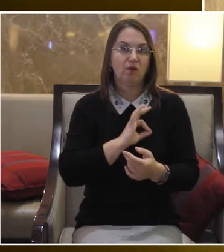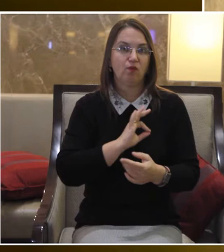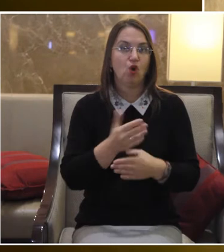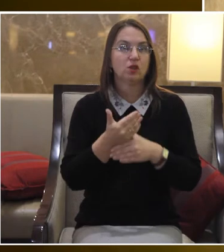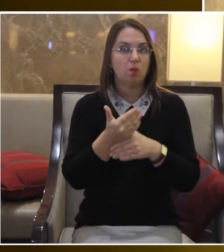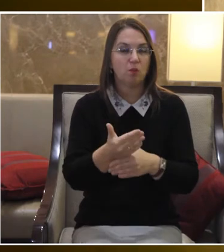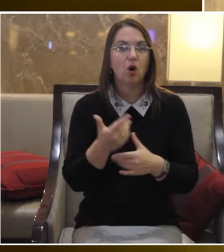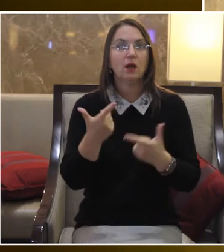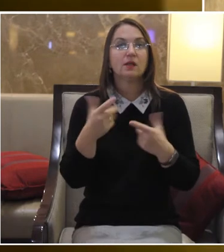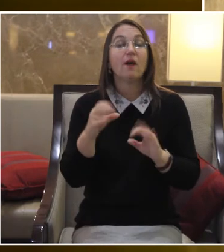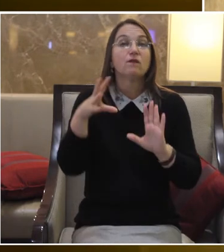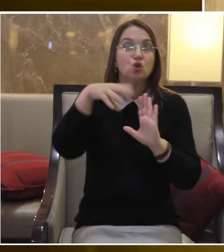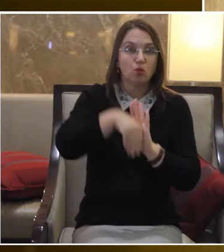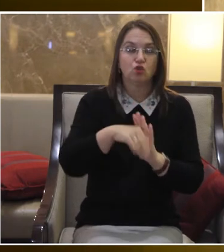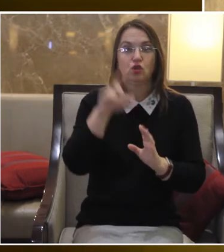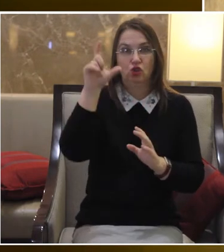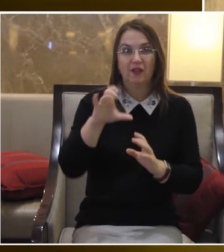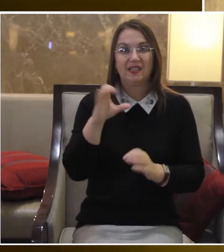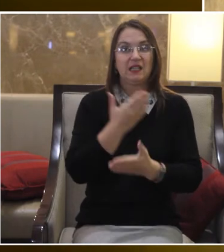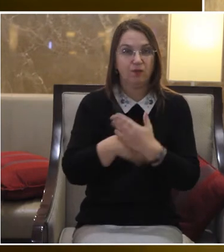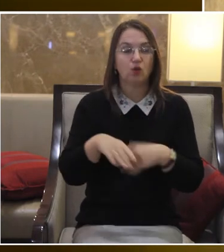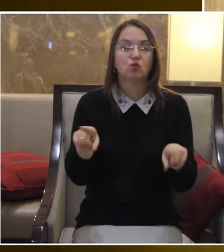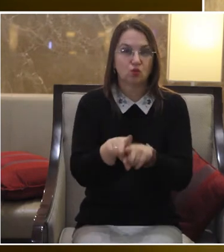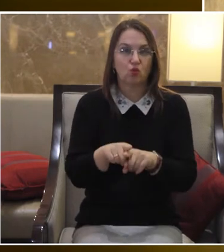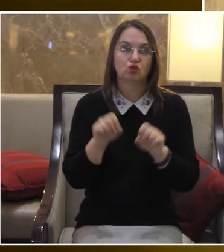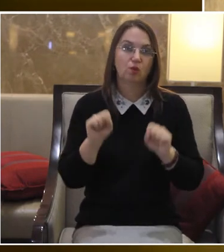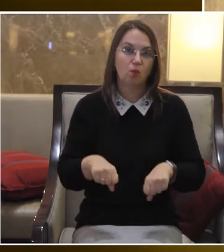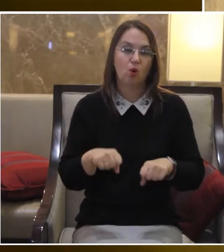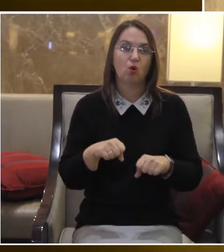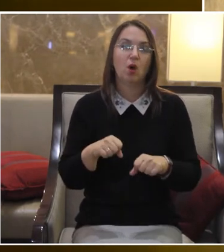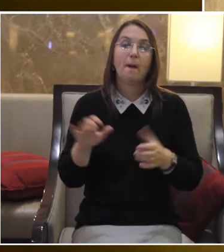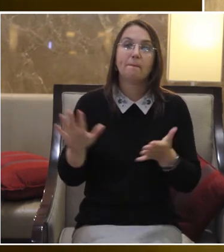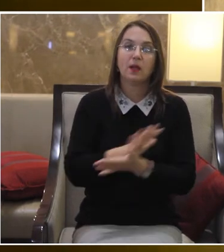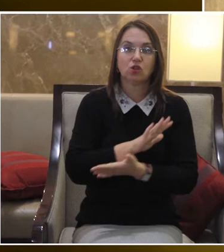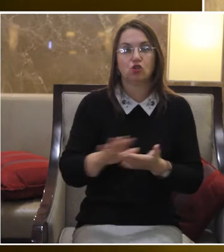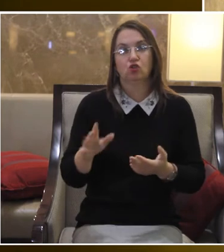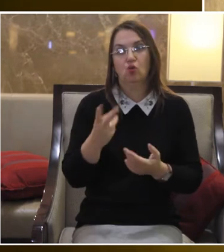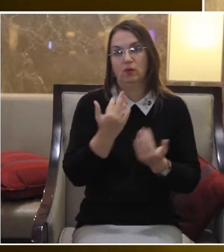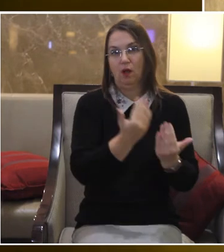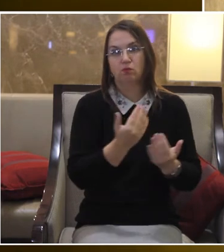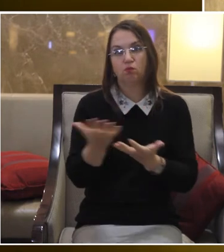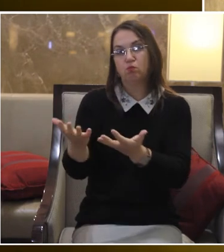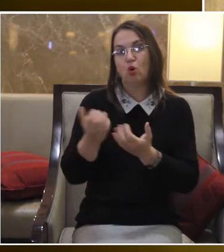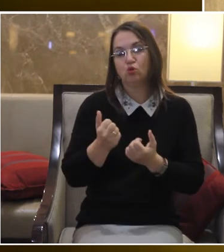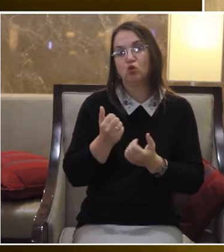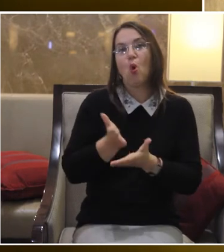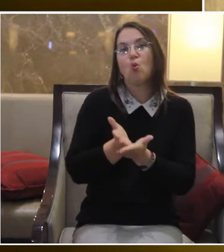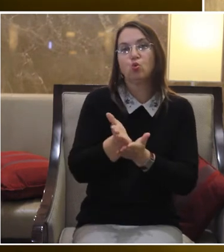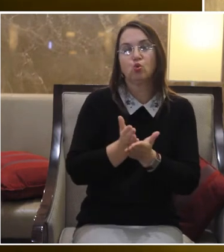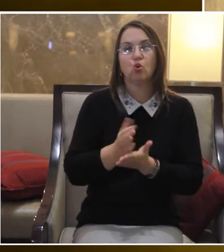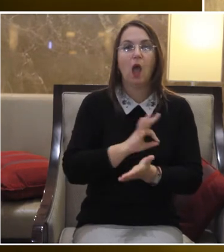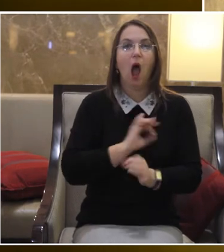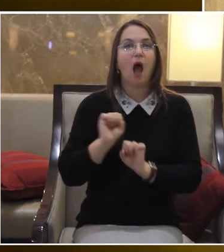тому числі, людина з інвалідністю може безкоштовно для неї отримати послуг адвоката В такому випадку,